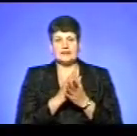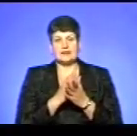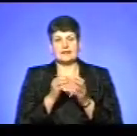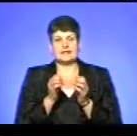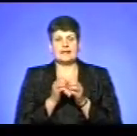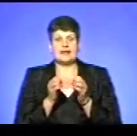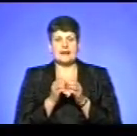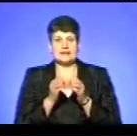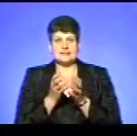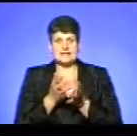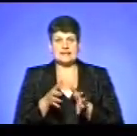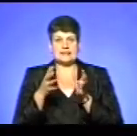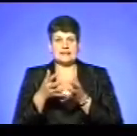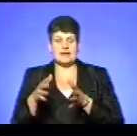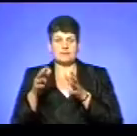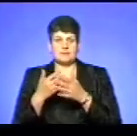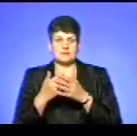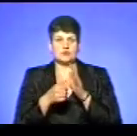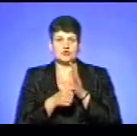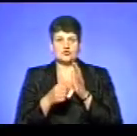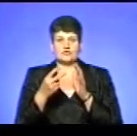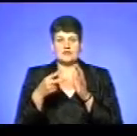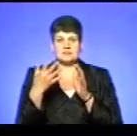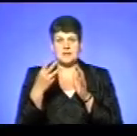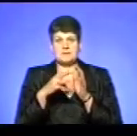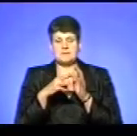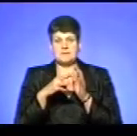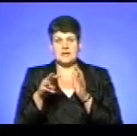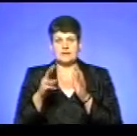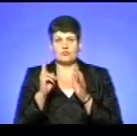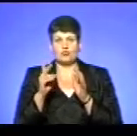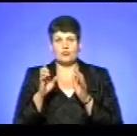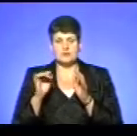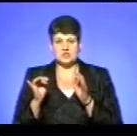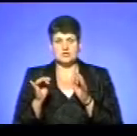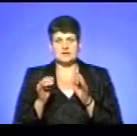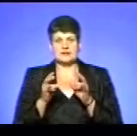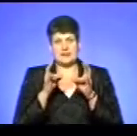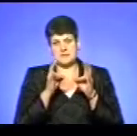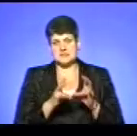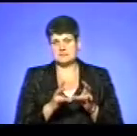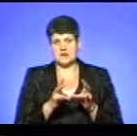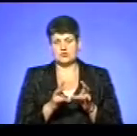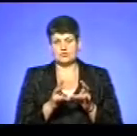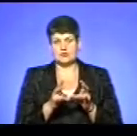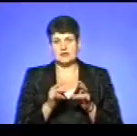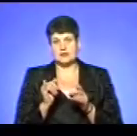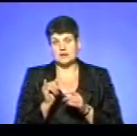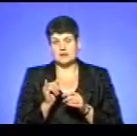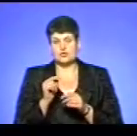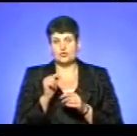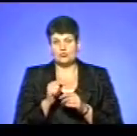10 дімкостей, приблизно 625 метрів кубічних небезпечної речовини, а тому